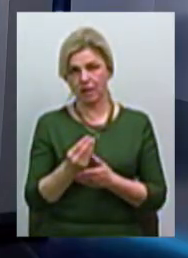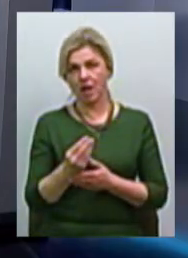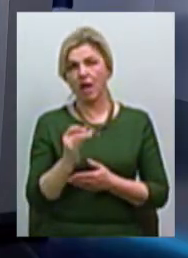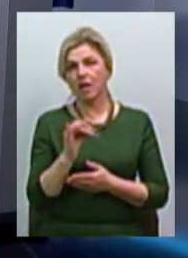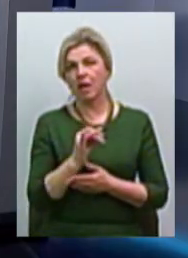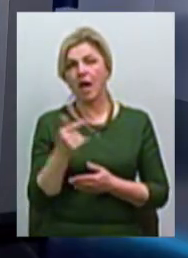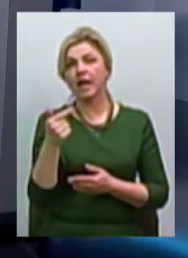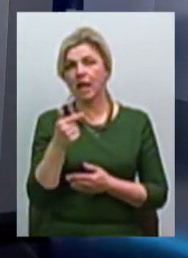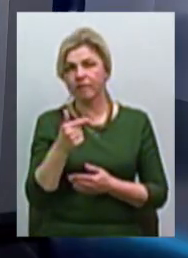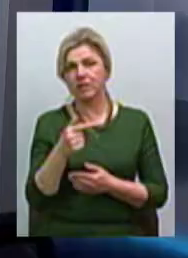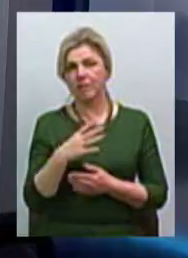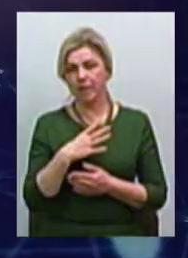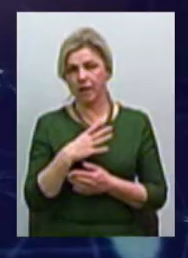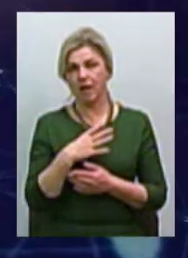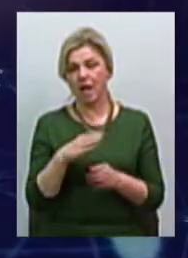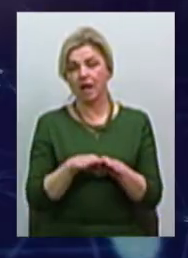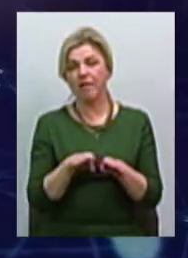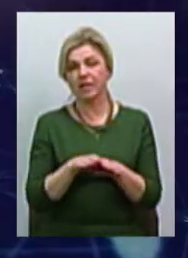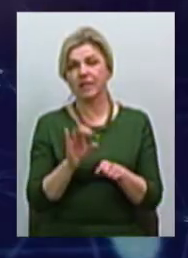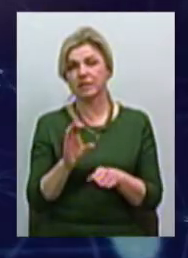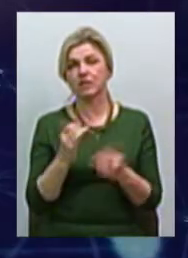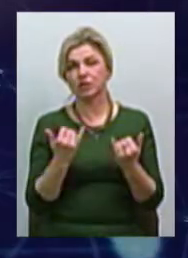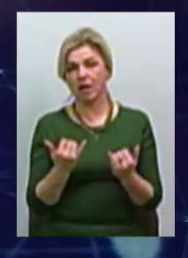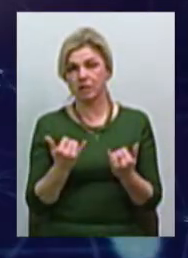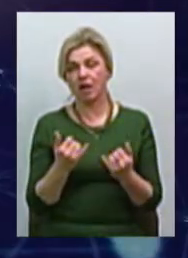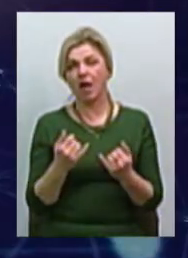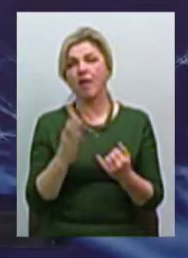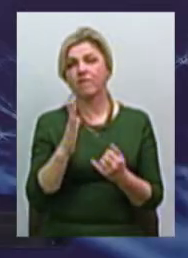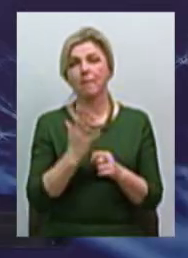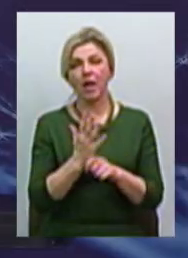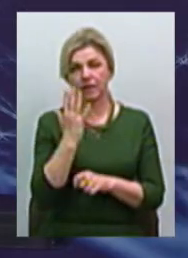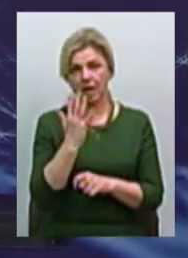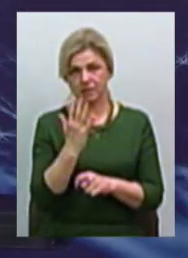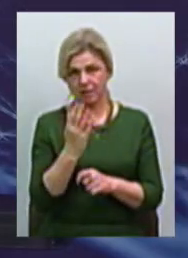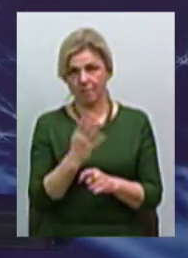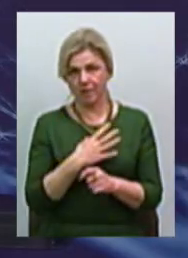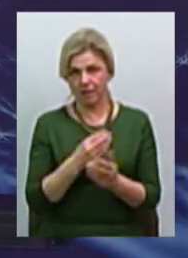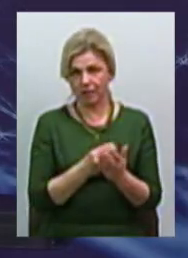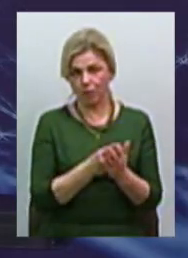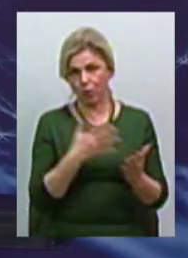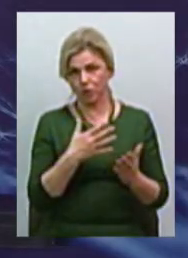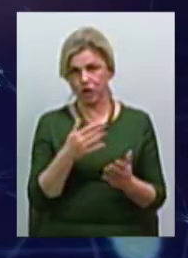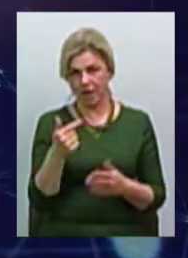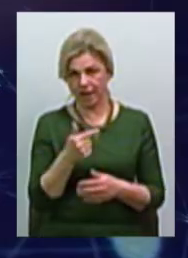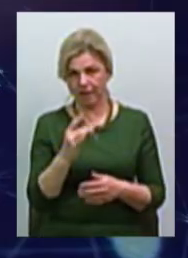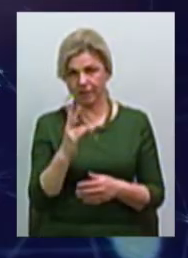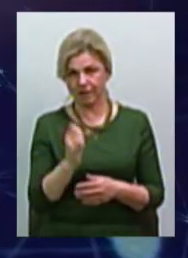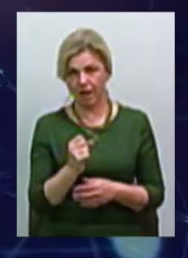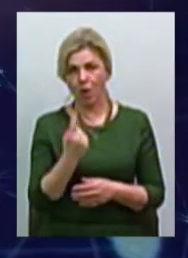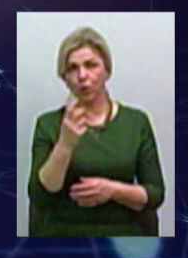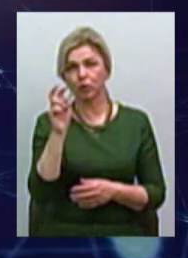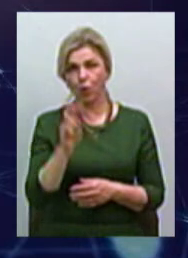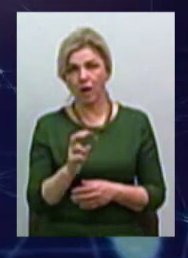була важча, порівняною з нинішньою, по відношенню до долара, майже в 5 разів. Так, ну да, звичайно. В 1 долар 5